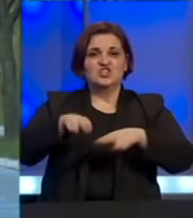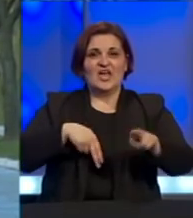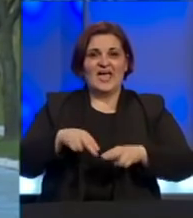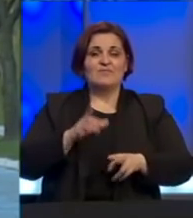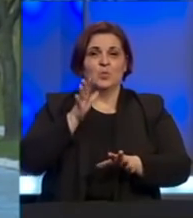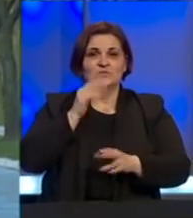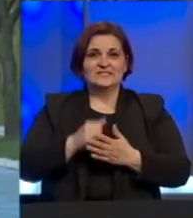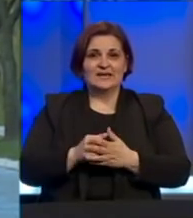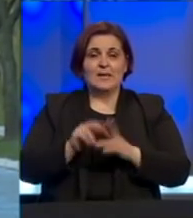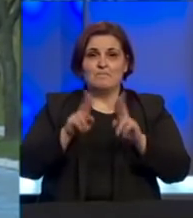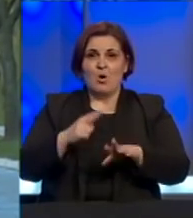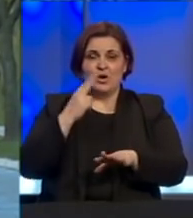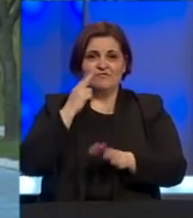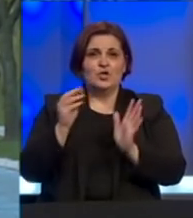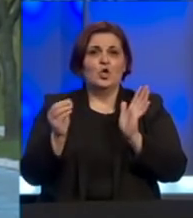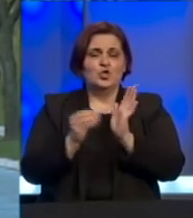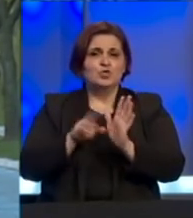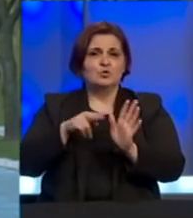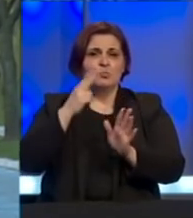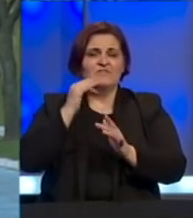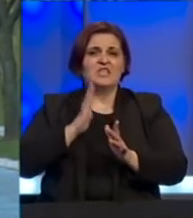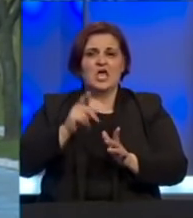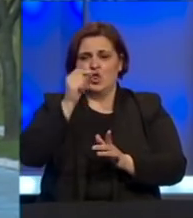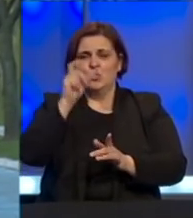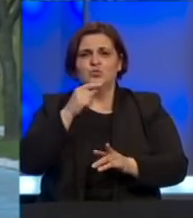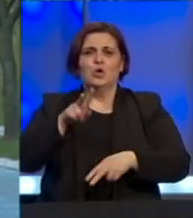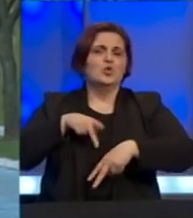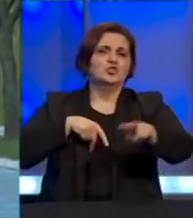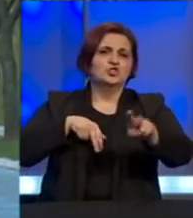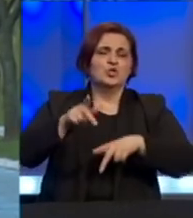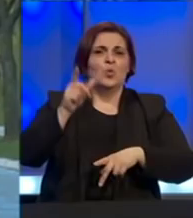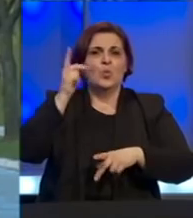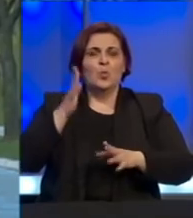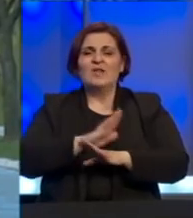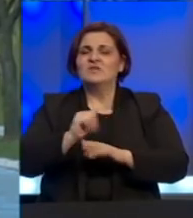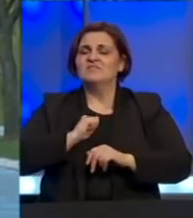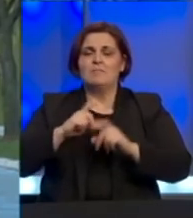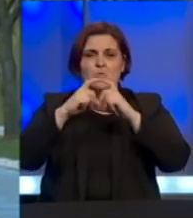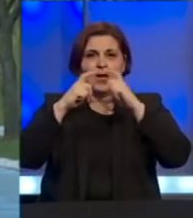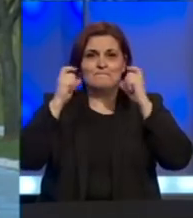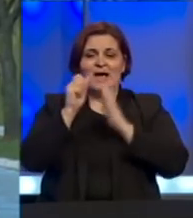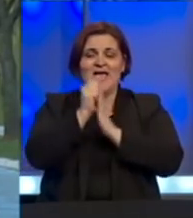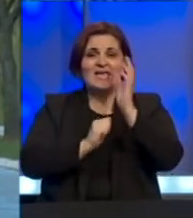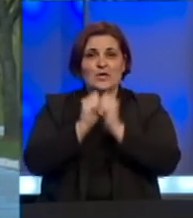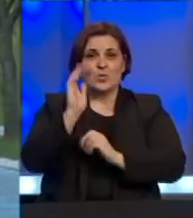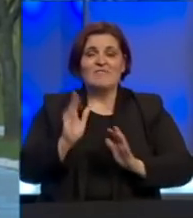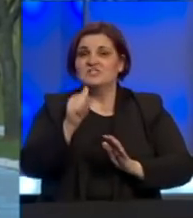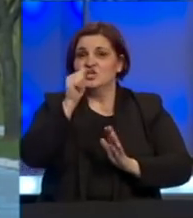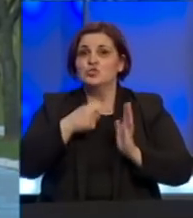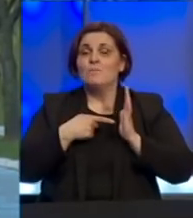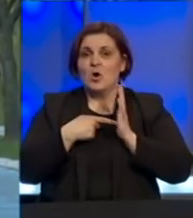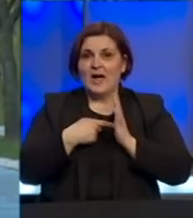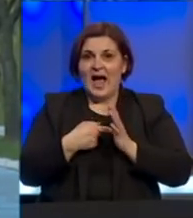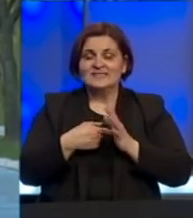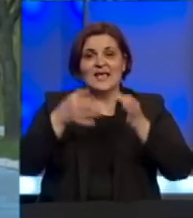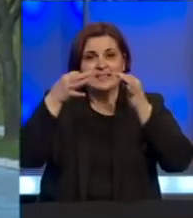Sarajevu mogli vidjeti, još uvijek možemo vidjeti građane koji šetaju, uglavnom svi imaju maske i rukavice, što ukazuje na to